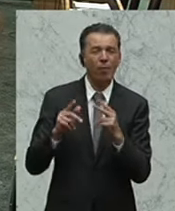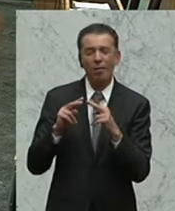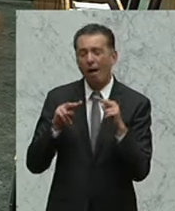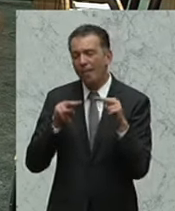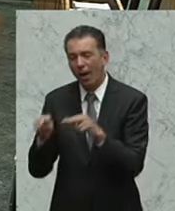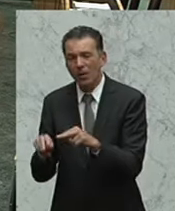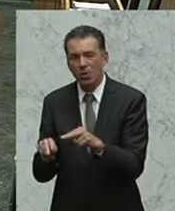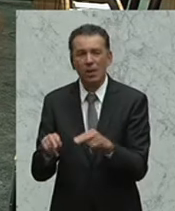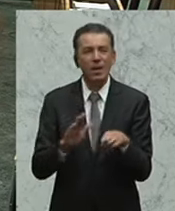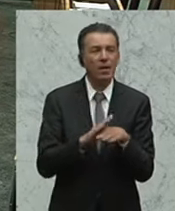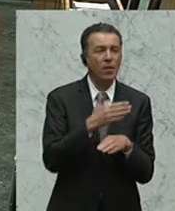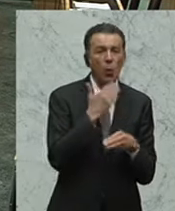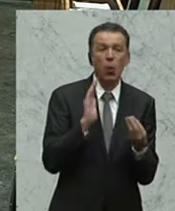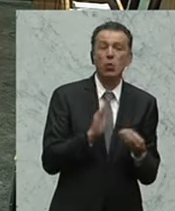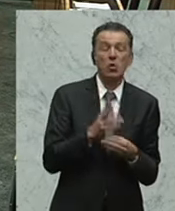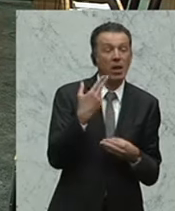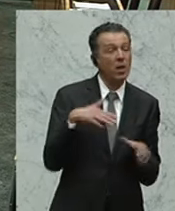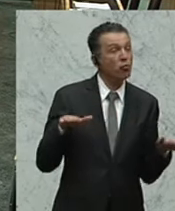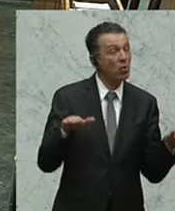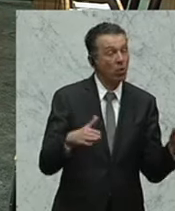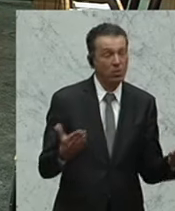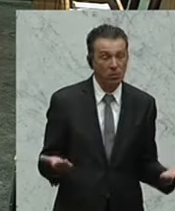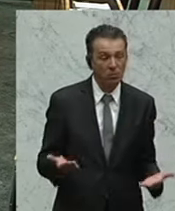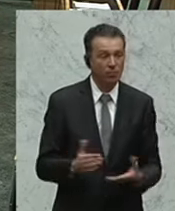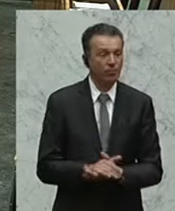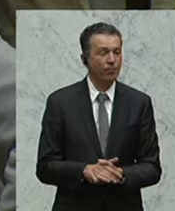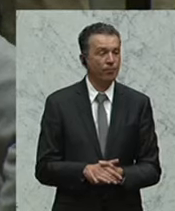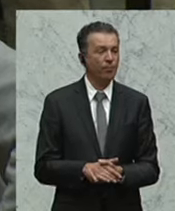jetzt nicht im Gesetz, Strolz. Das steht so nicht drinnen.